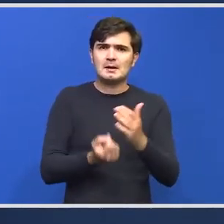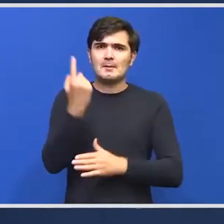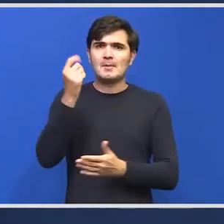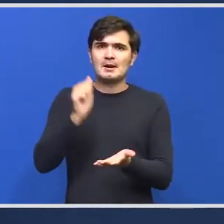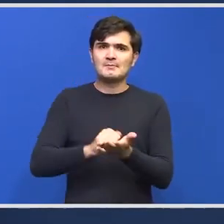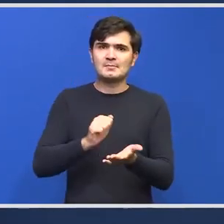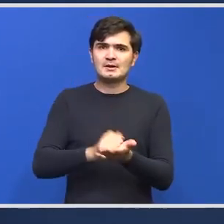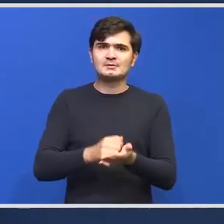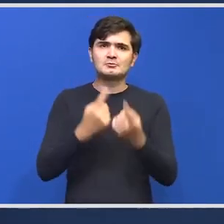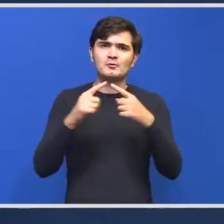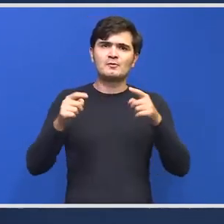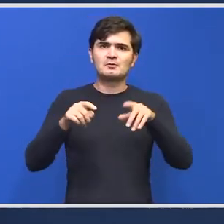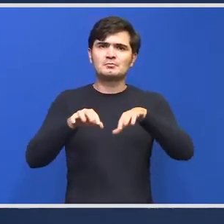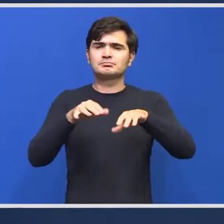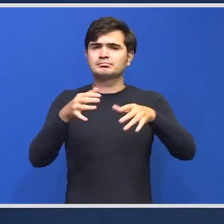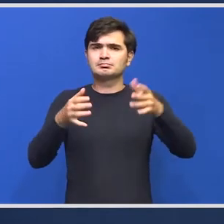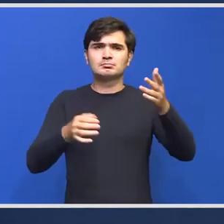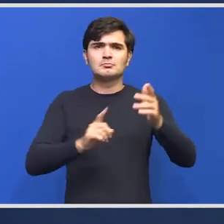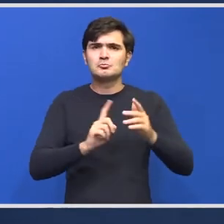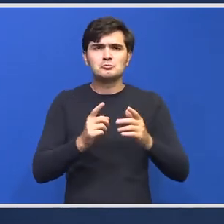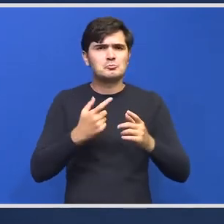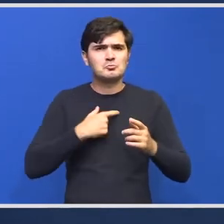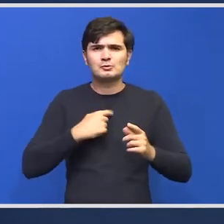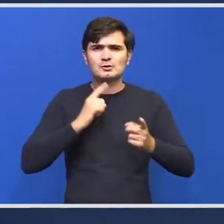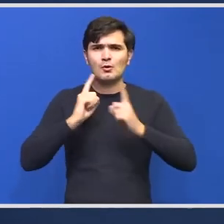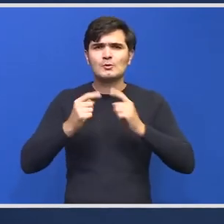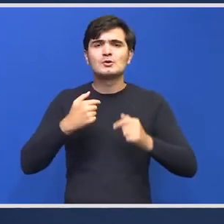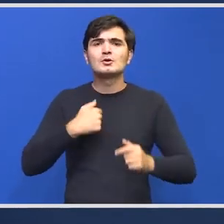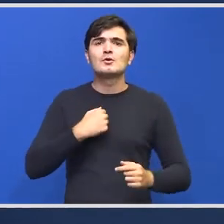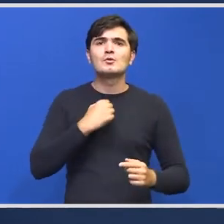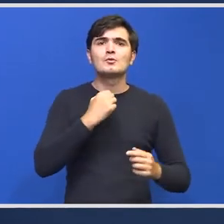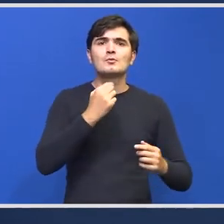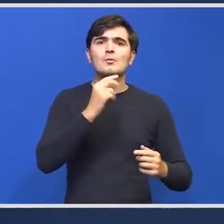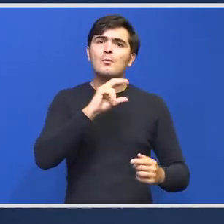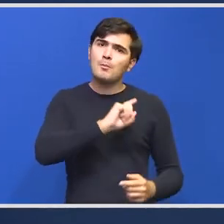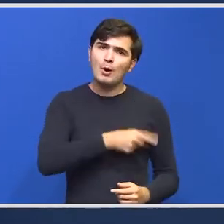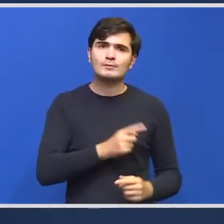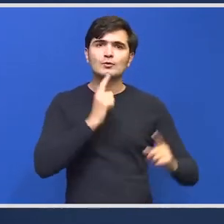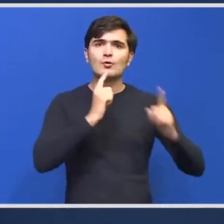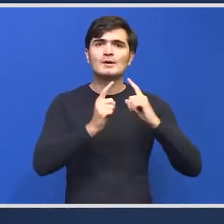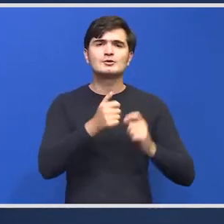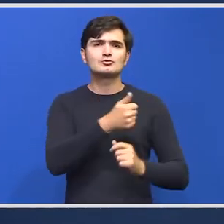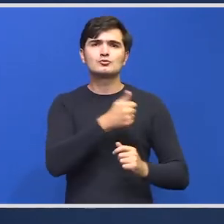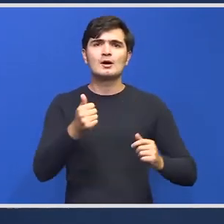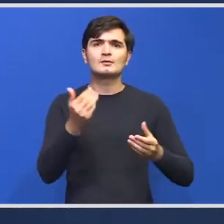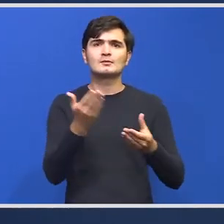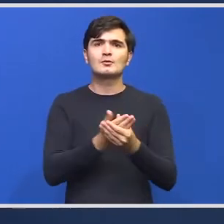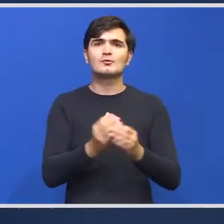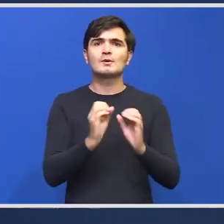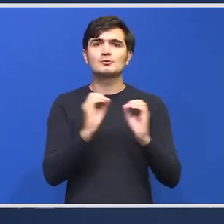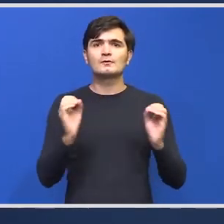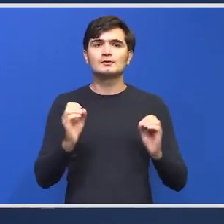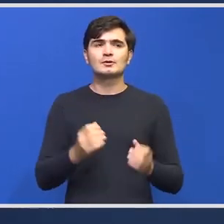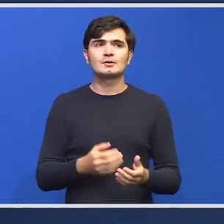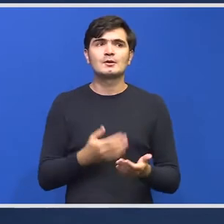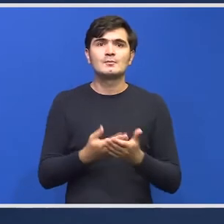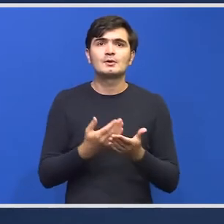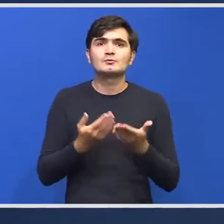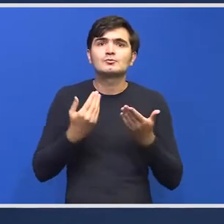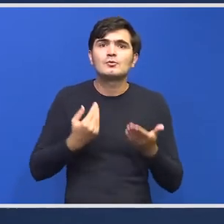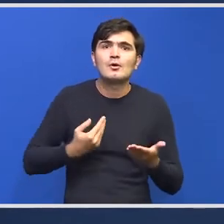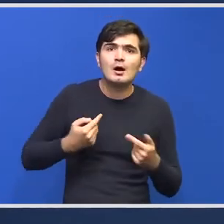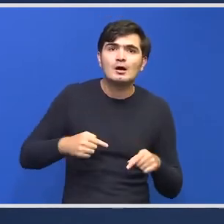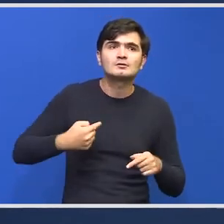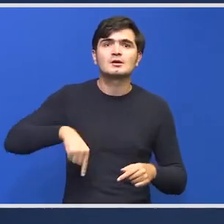documente editabile care apar în presă, nu pot să comentez. Eu pot să comentez doar pe documente oficiale. Vă mulțumesc. Pe ideea că ne facem tot, domnule